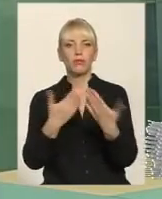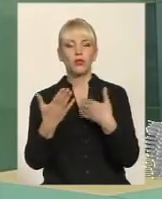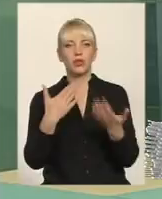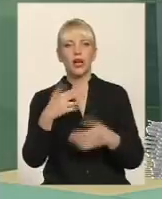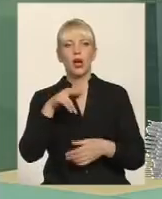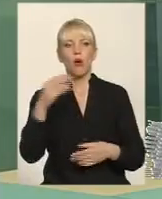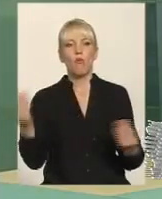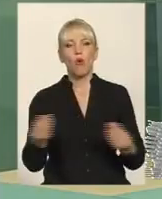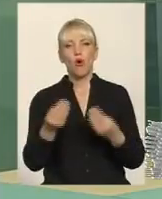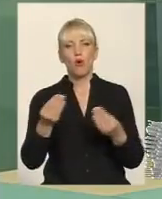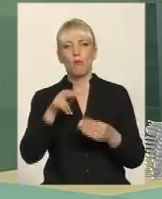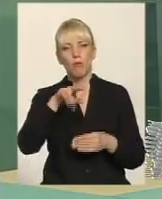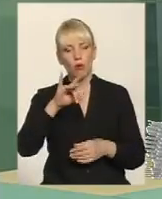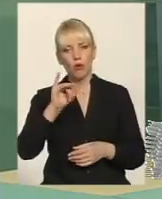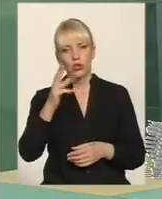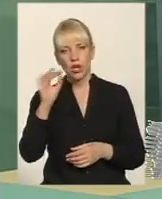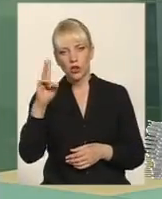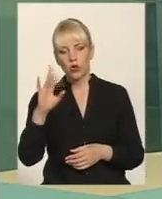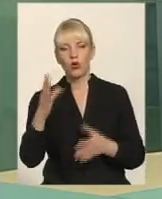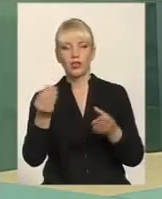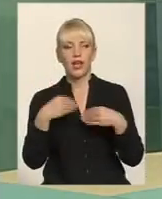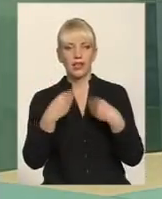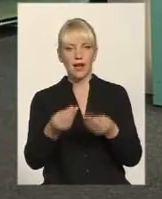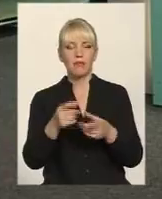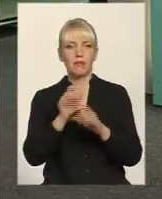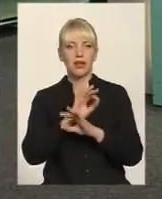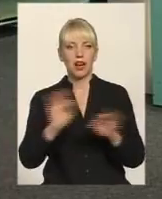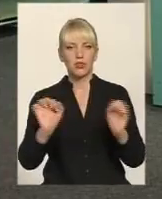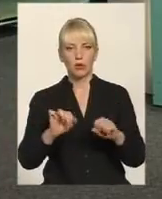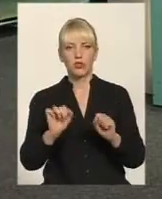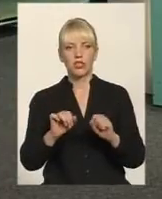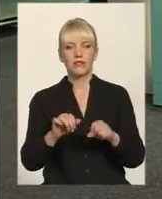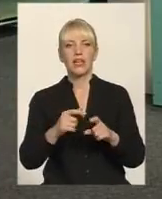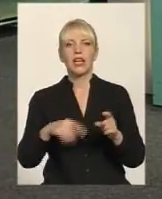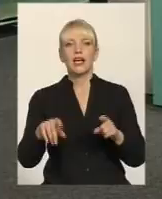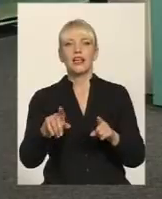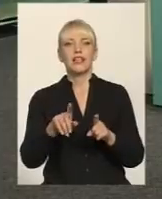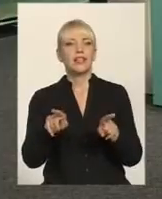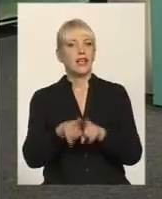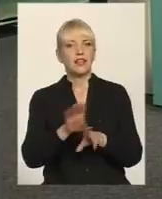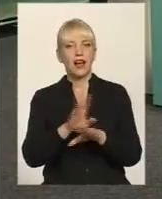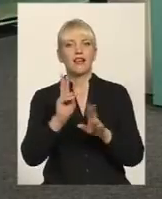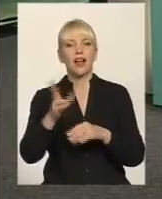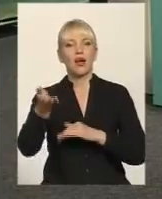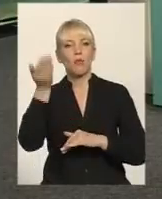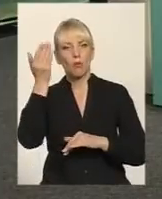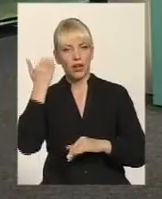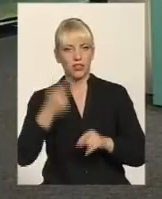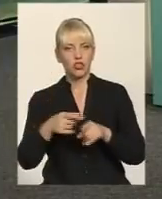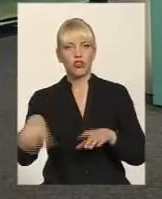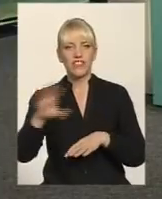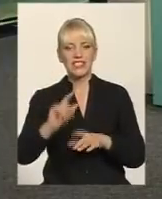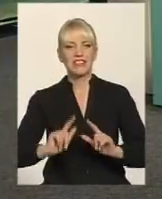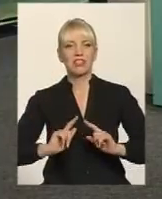дає прекрасну можливість. Не так, як робили попередники, що всіх заставляли вступати в свою партію. Ти як керівник, ти обов'язково маєш